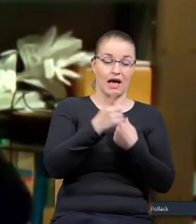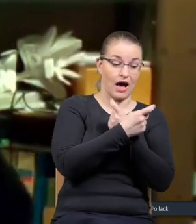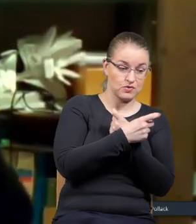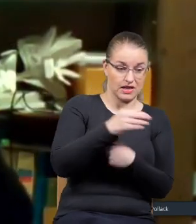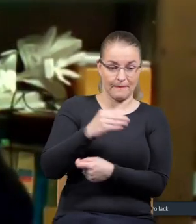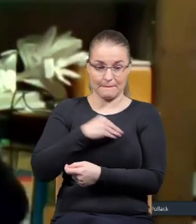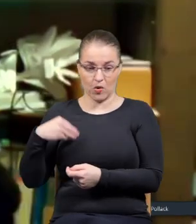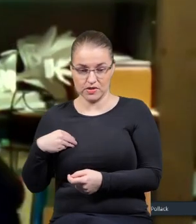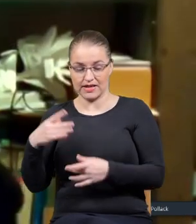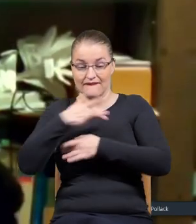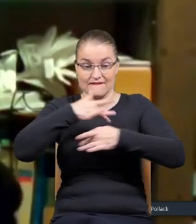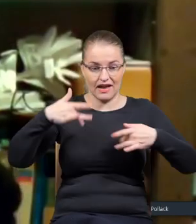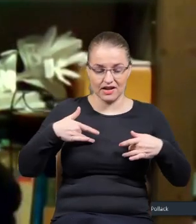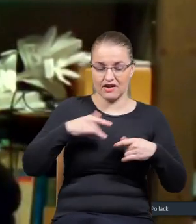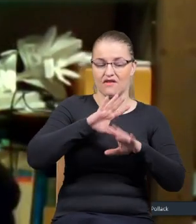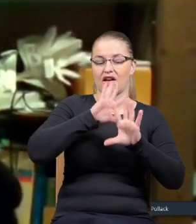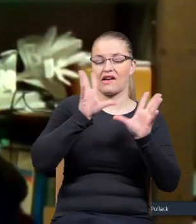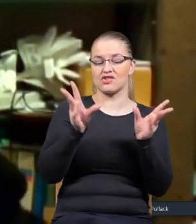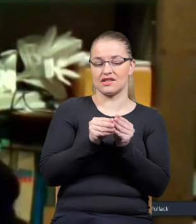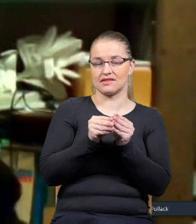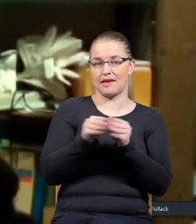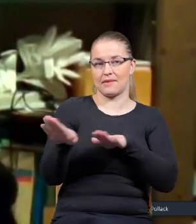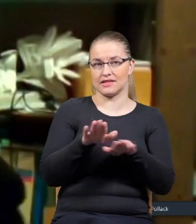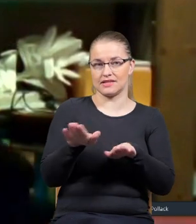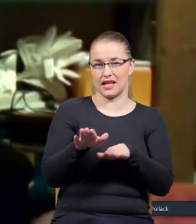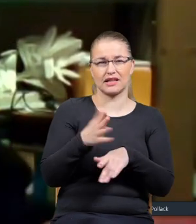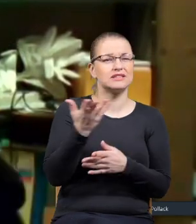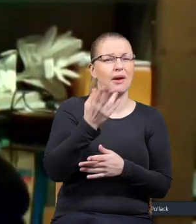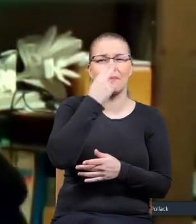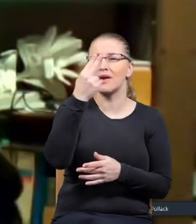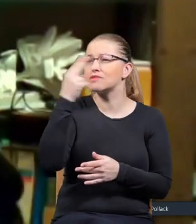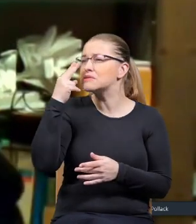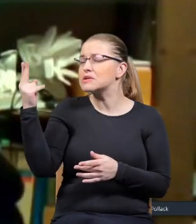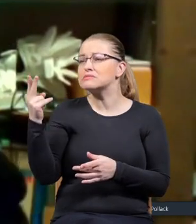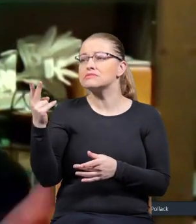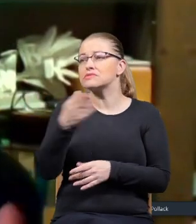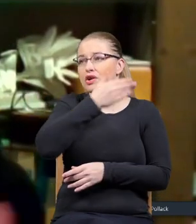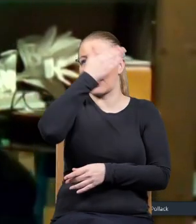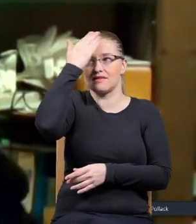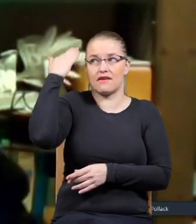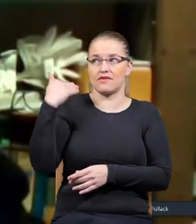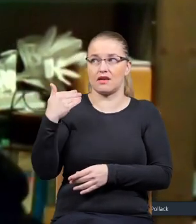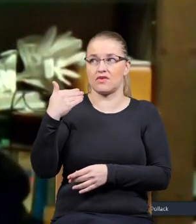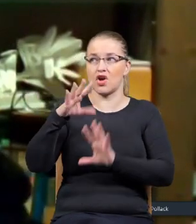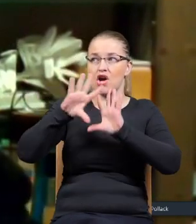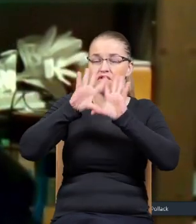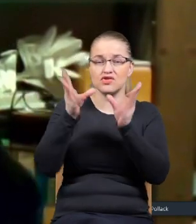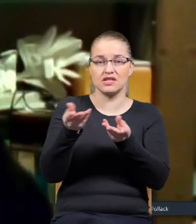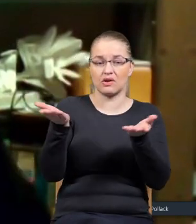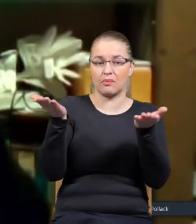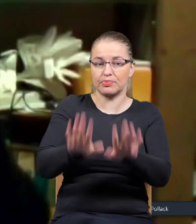w Polsce, na Węgrzech. Wszędzie, wszędzie. Jak tylko patrzymy, prawda? To ja nie wiem, czy to wszystko się rozpadnie.